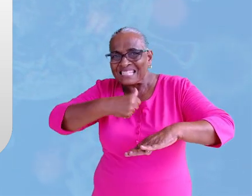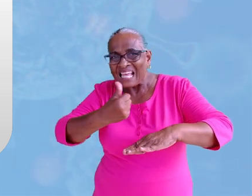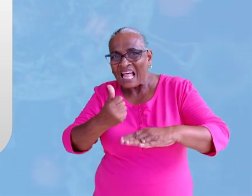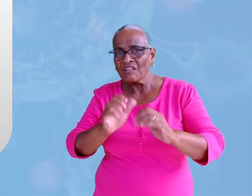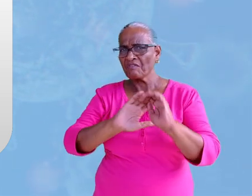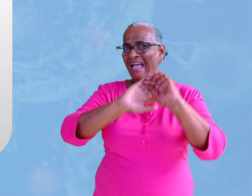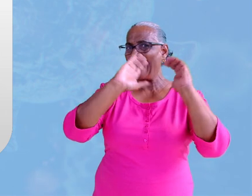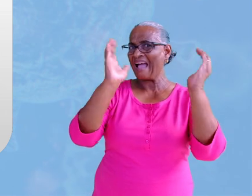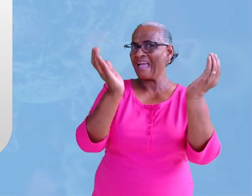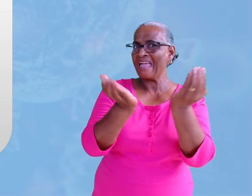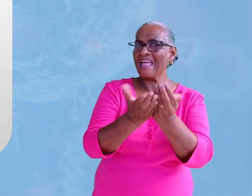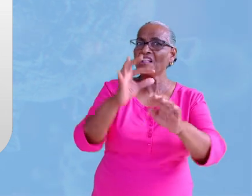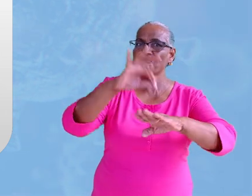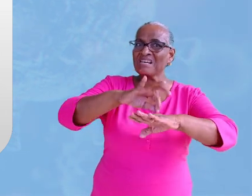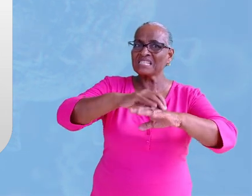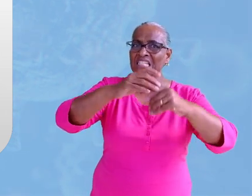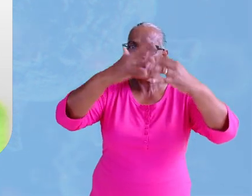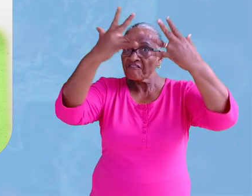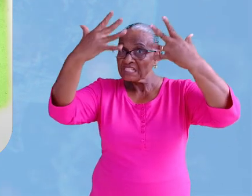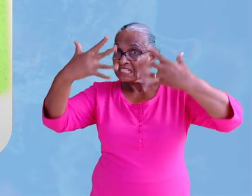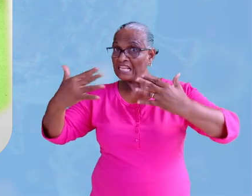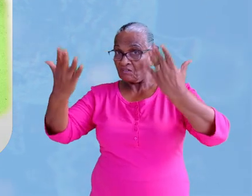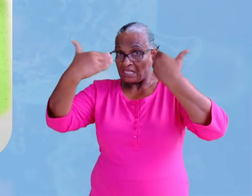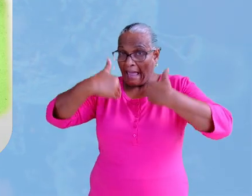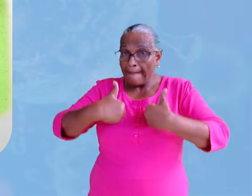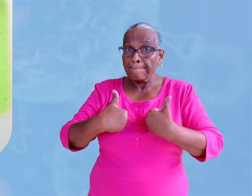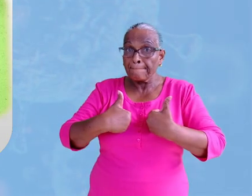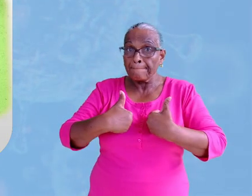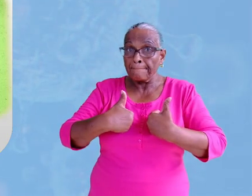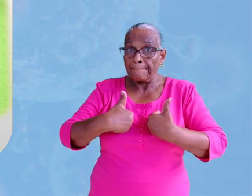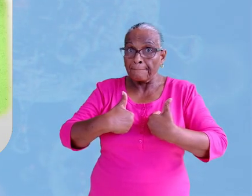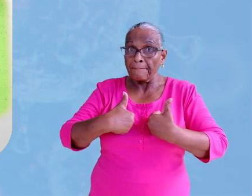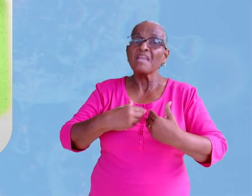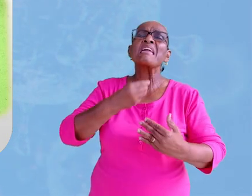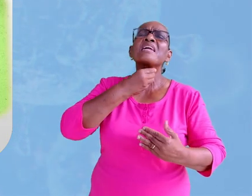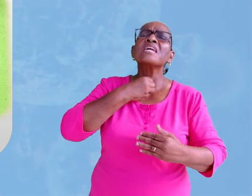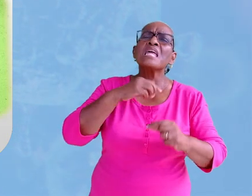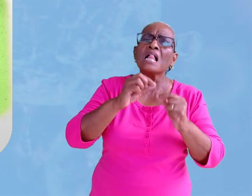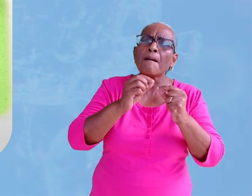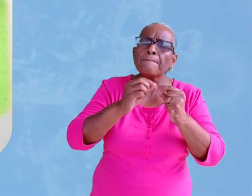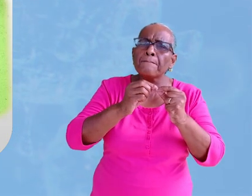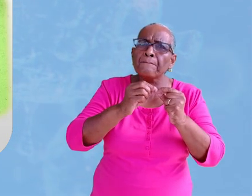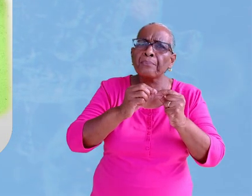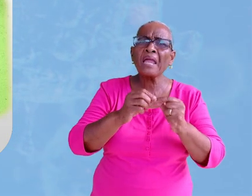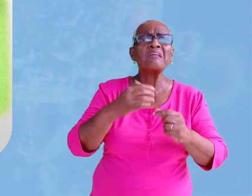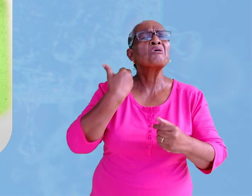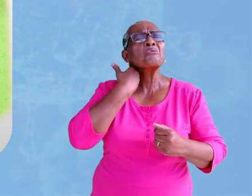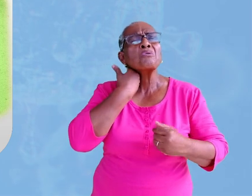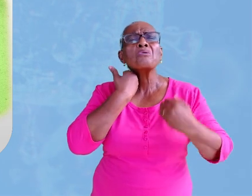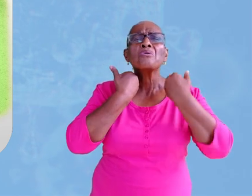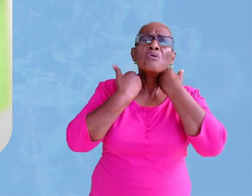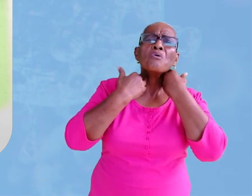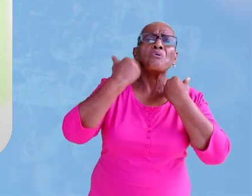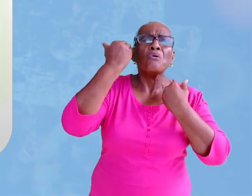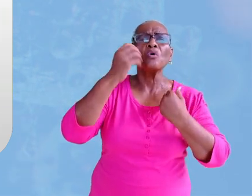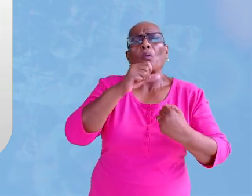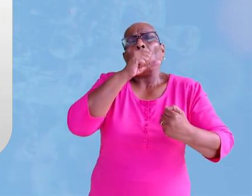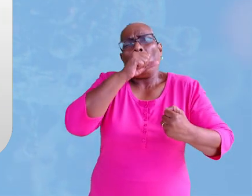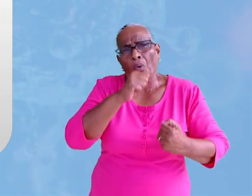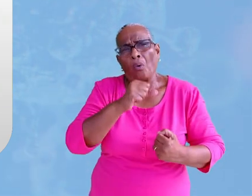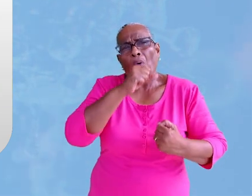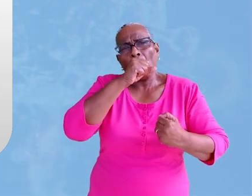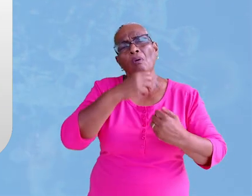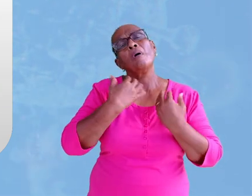geheel aan ziekteverschijnselen die je hebt zoals keelpijn, koorts, hoesten,